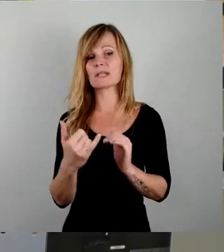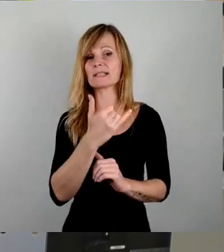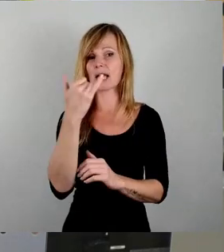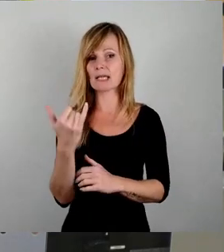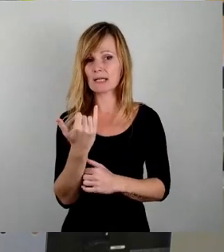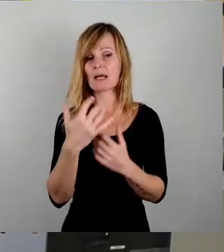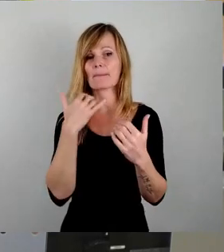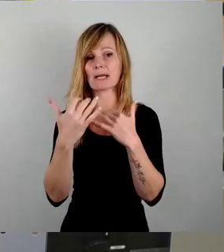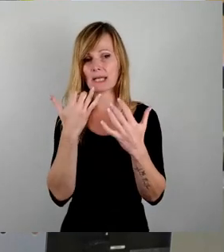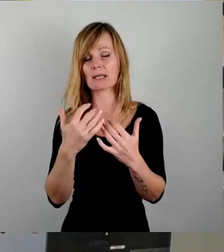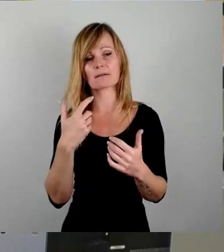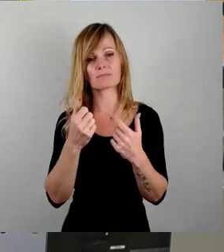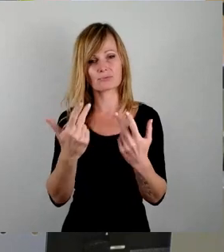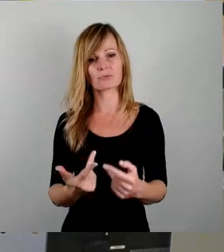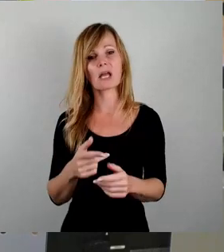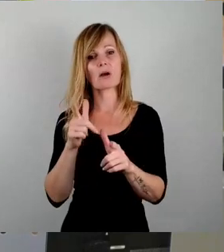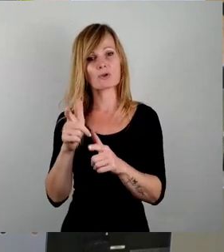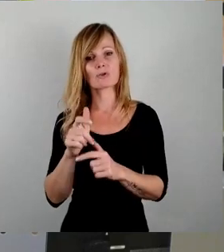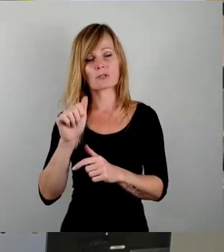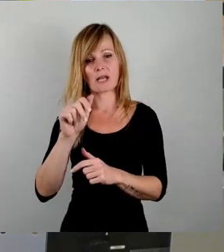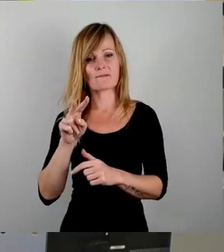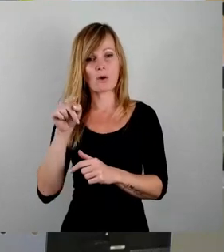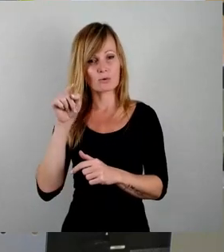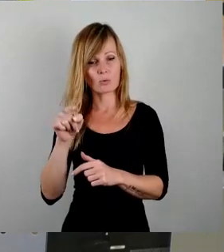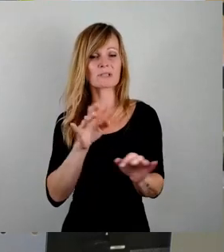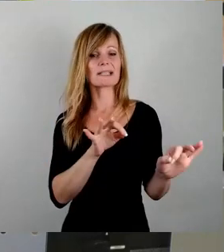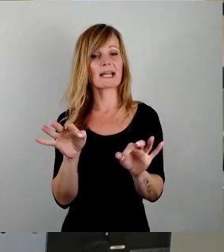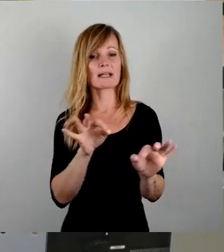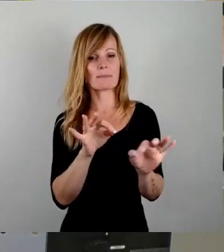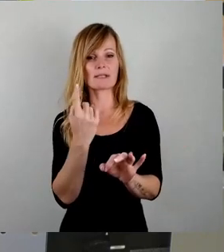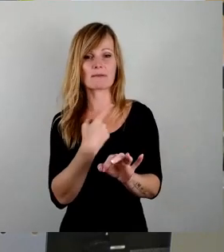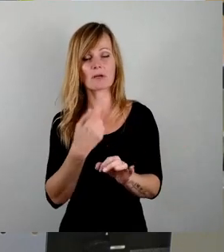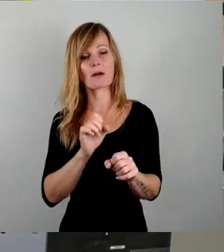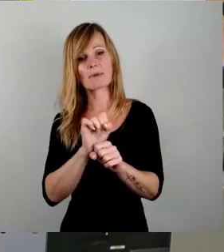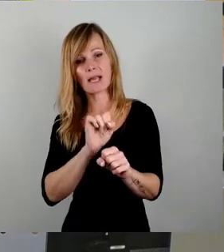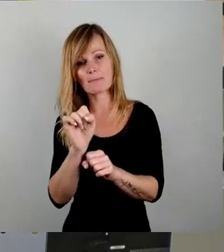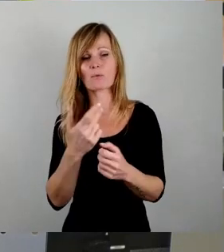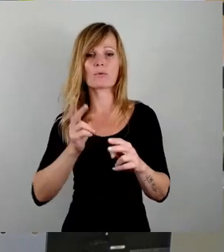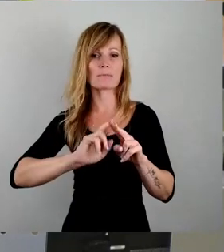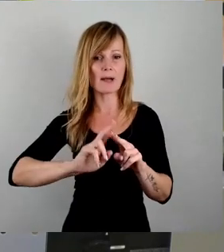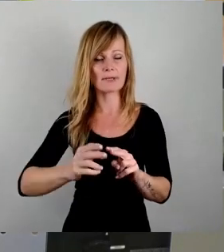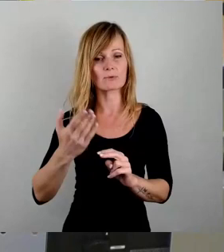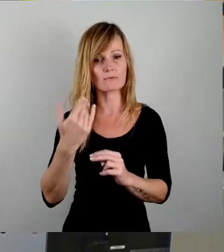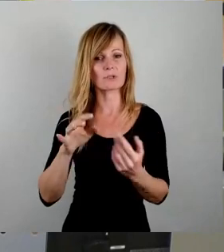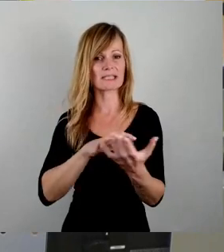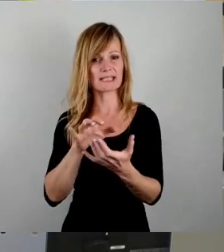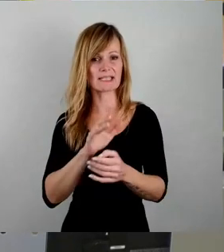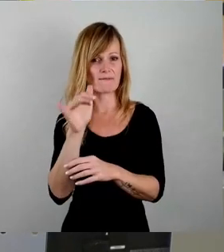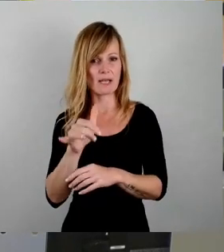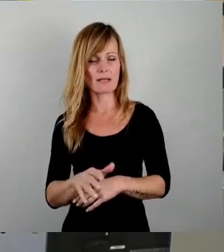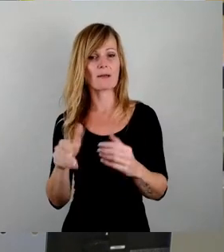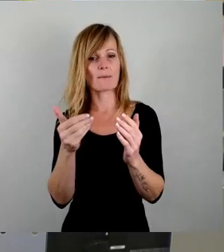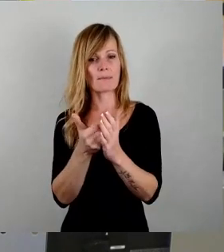im Ausschuss AV. Wir werden dort regelmäßig über die Bekämpfung oder Bearbeitung von Krisenfällen, wie zum Beispiel